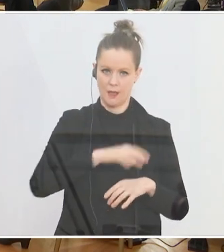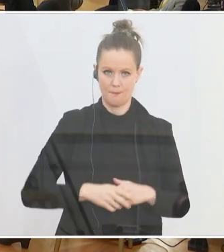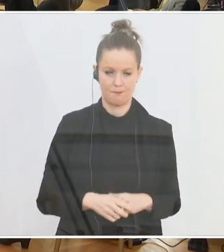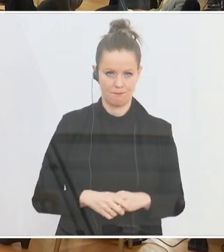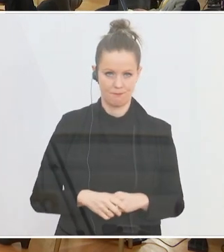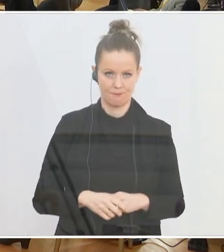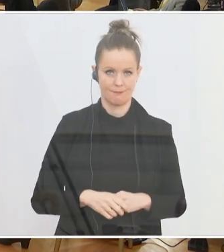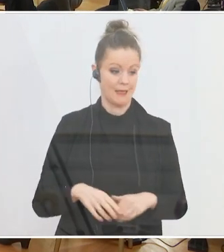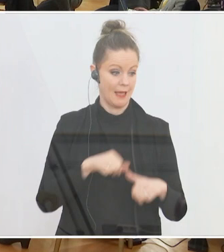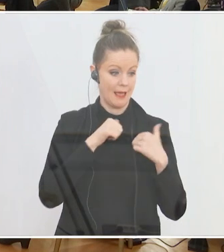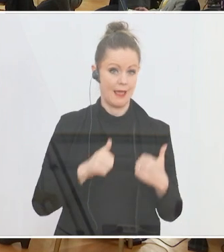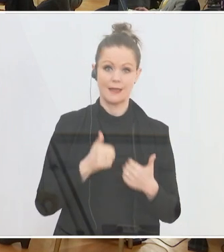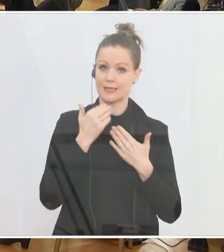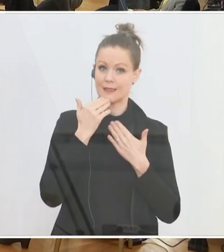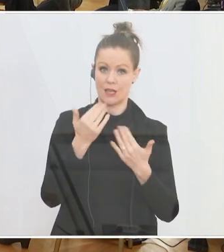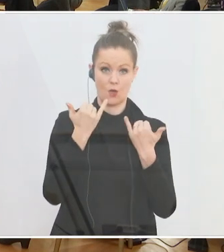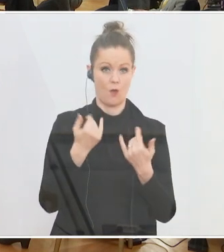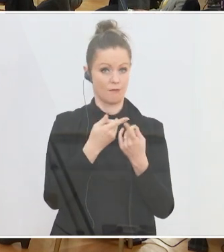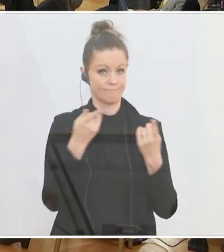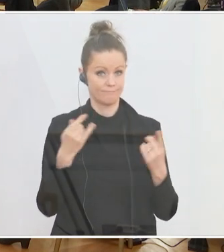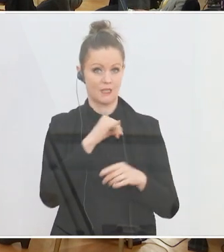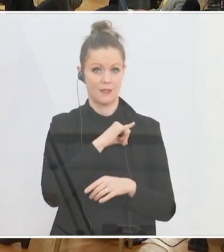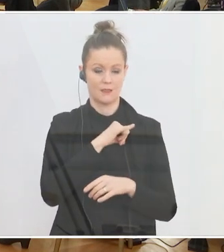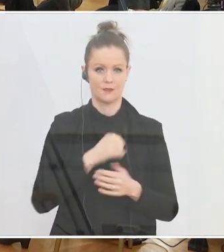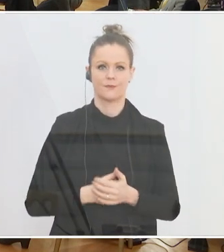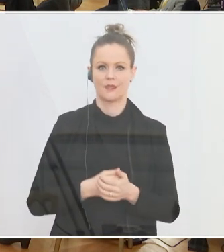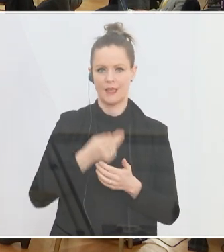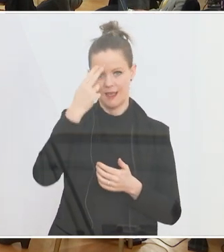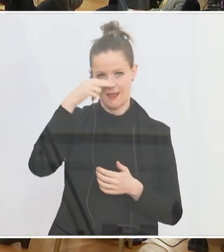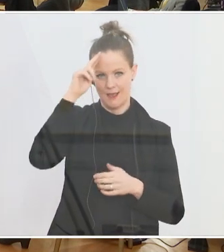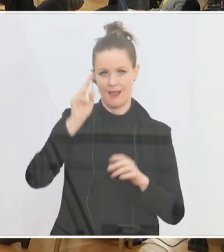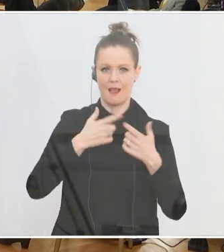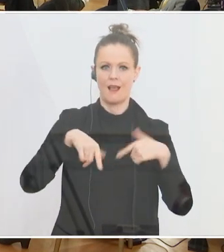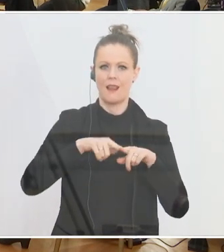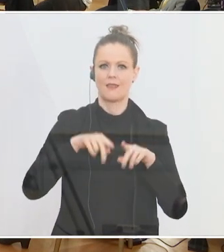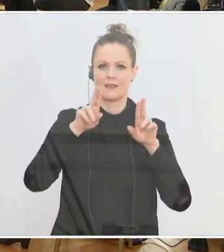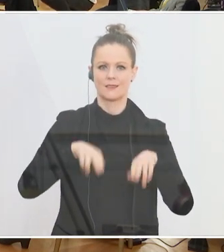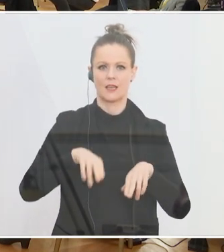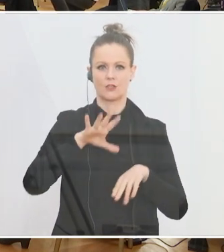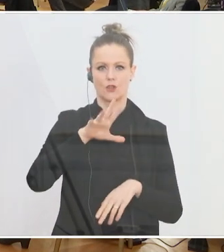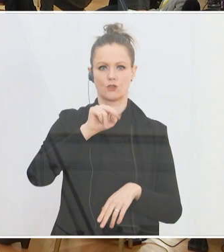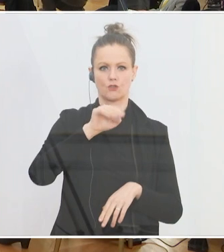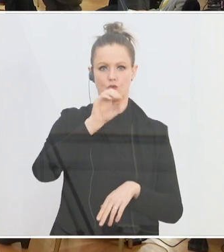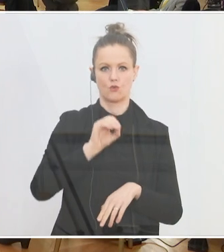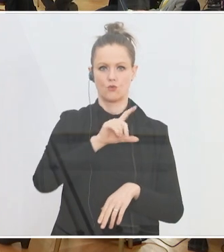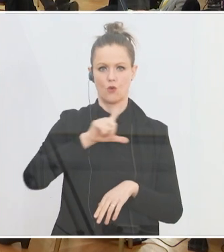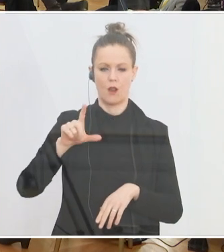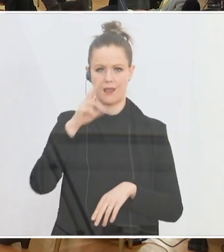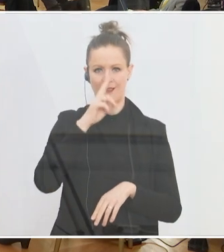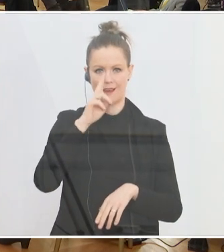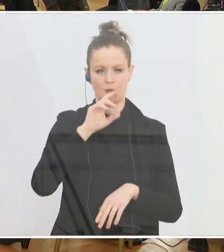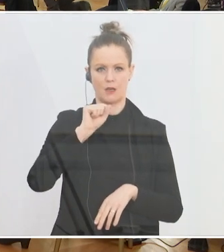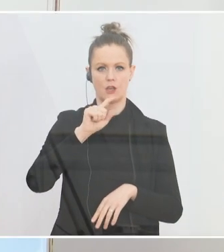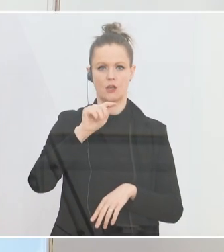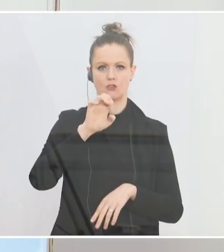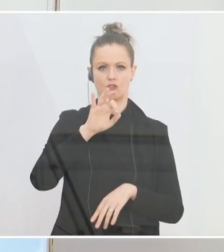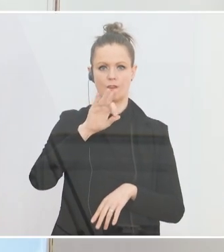bedanken für Ihr Interesse heute. Lieber Herr Landesrat Schnöll, lieber Stefan, auch an dieser Stelle gleich zu Beginn ein wirklich sehr